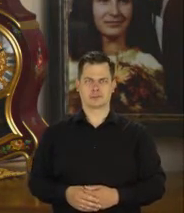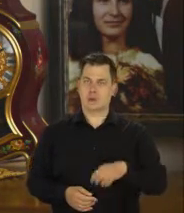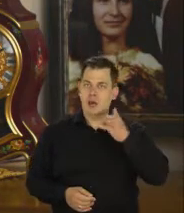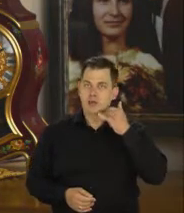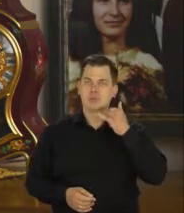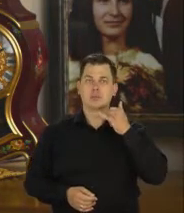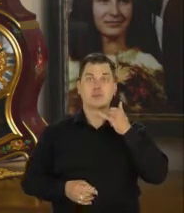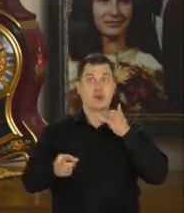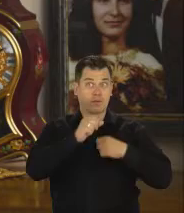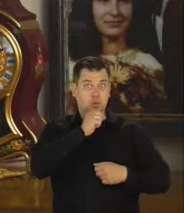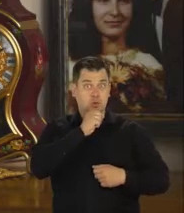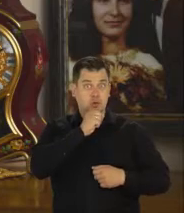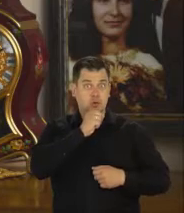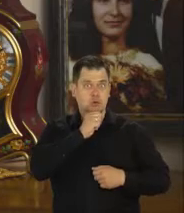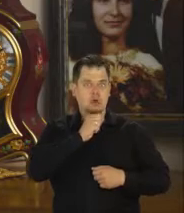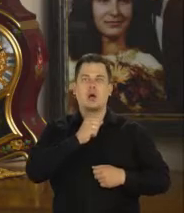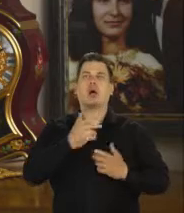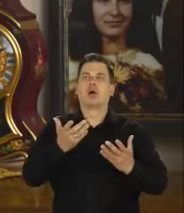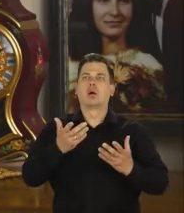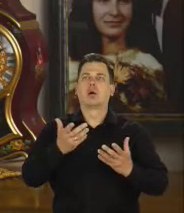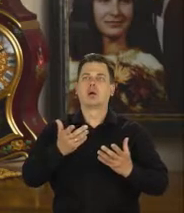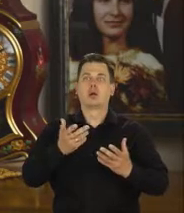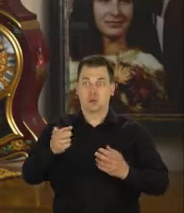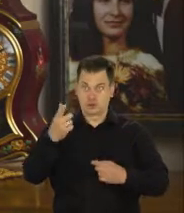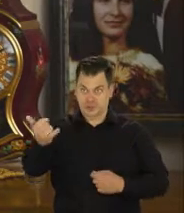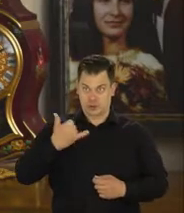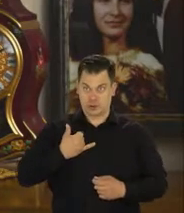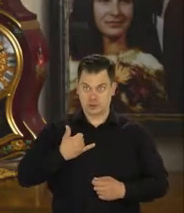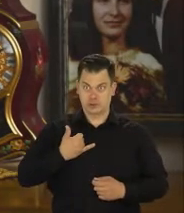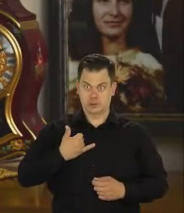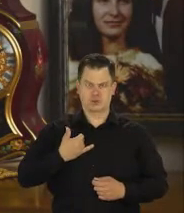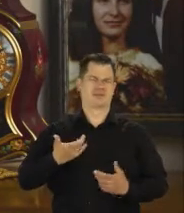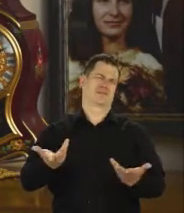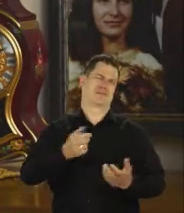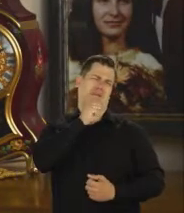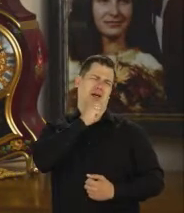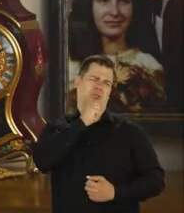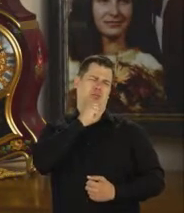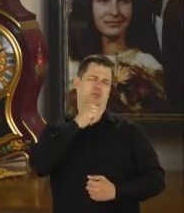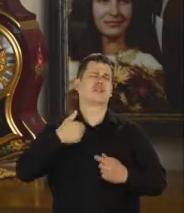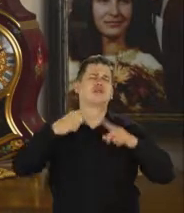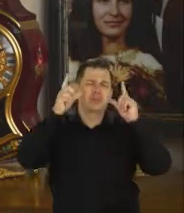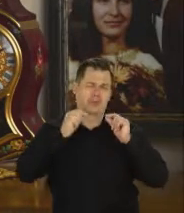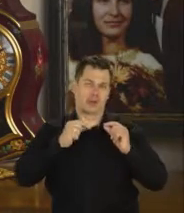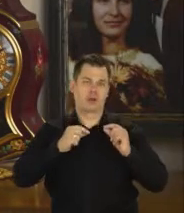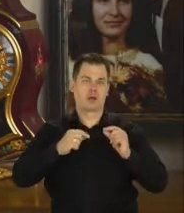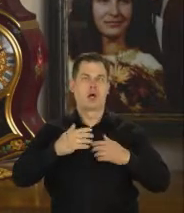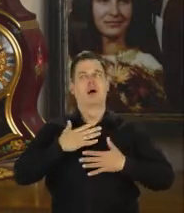Halo? Gnusiu? Tak? Dzwoniłeś do mnie? Babciu, ja jeszcze śpię.